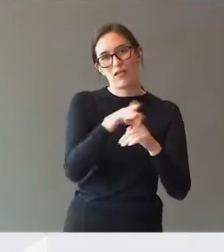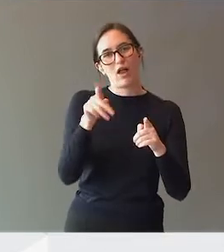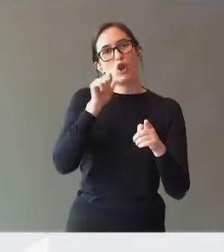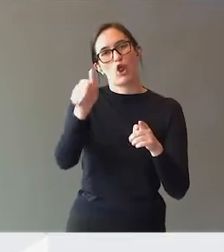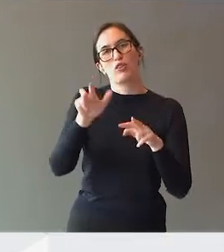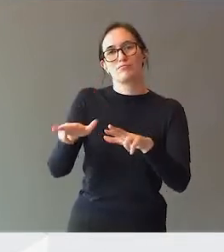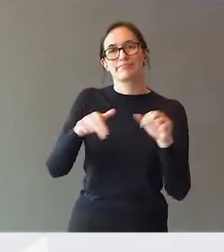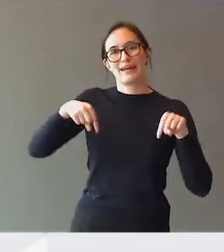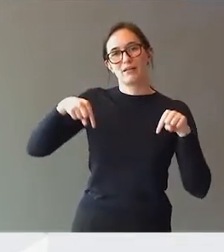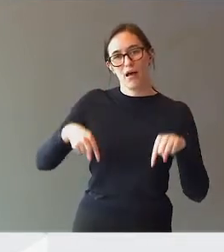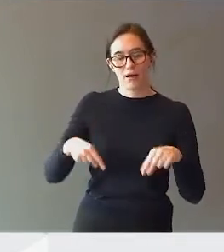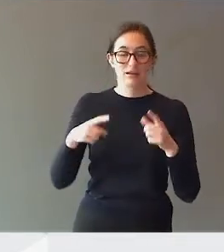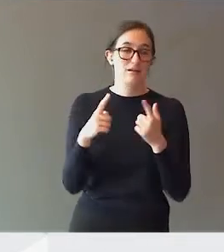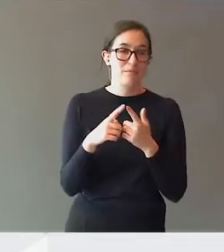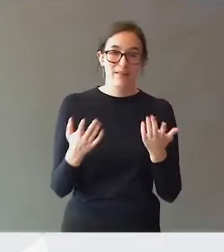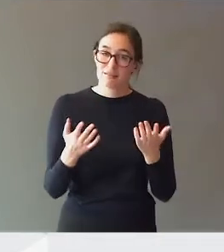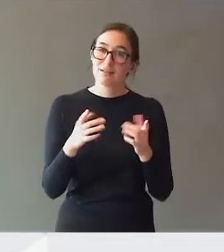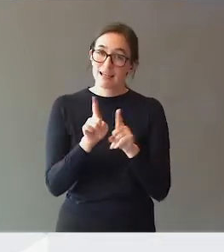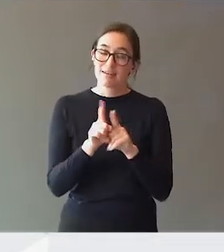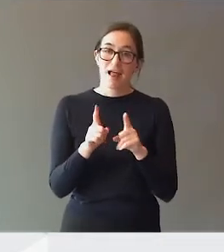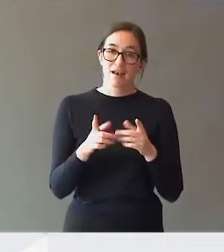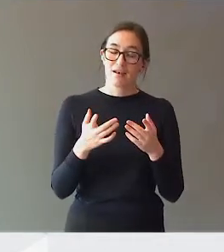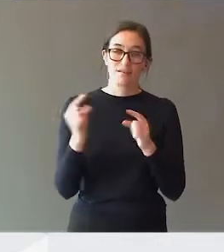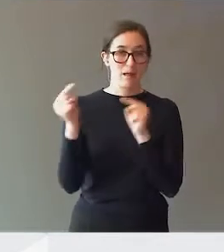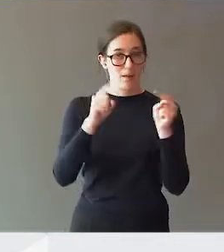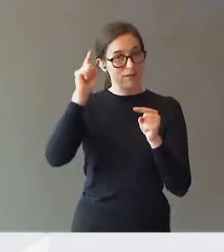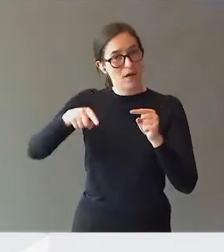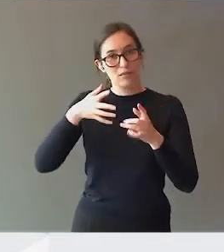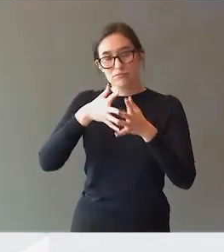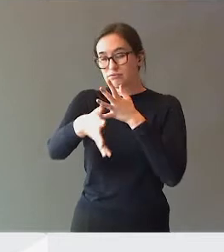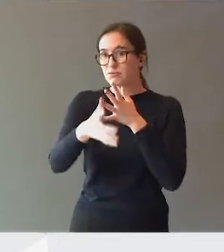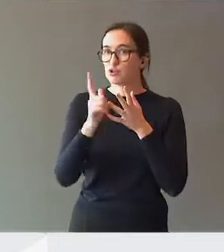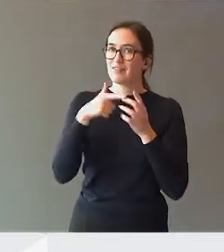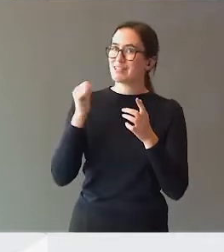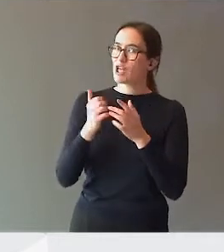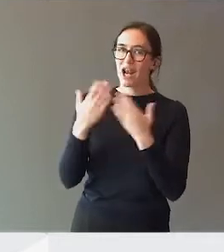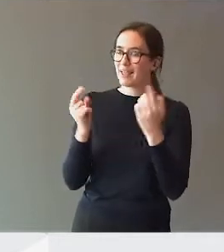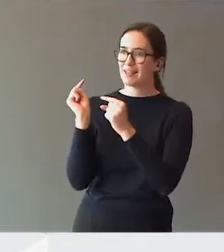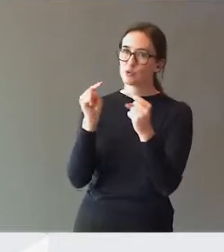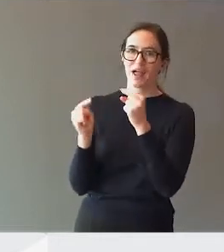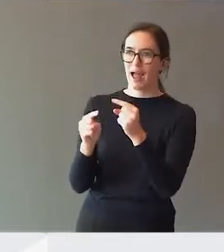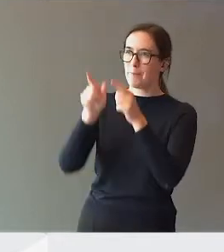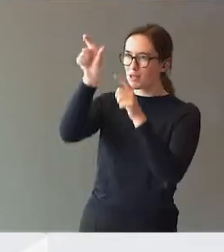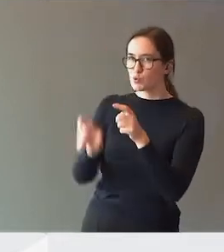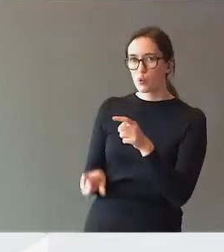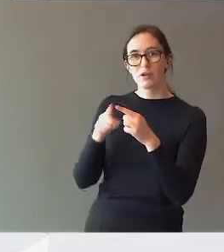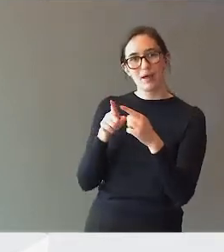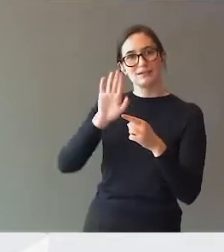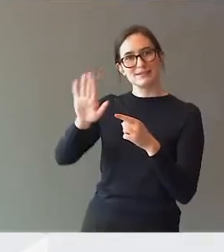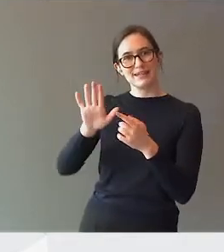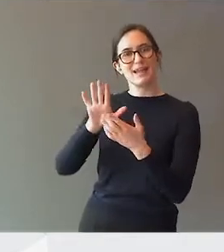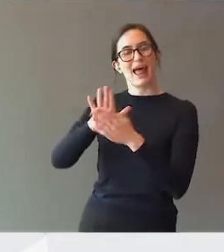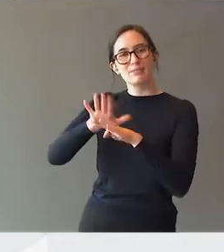ikke det hemme debatten, fordi det er ikke personen Nordahl vi skal diskutere, det er institusjonen Nordahl utvalgets ekspertrapport vi skal